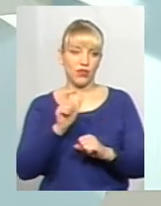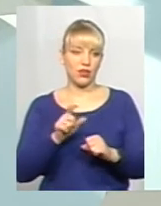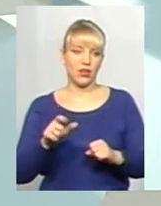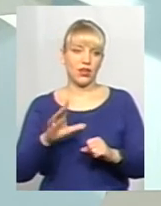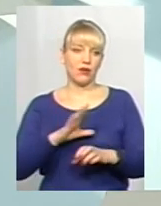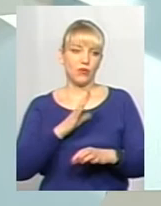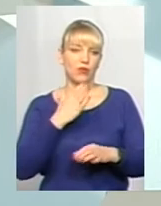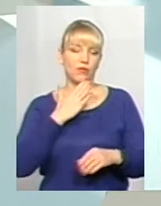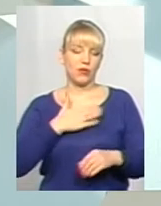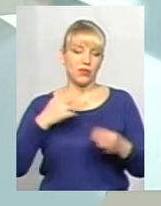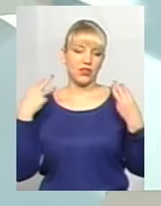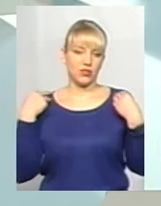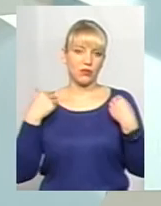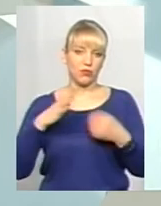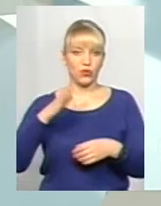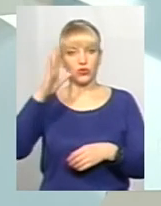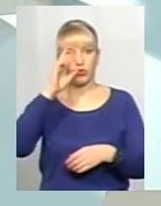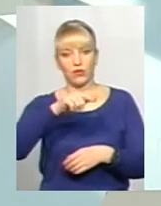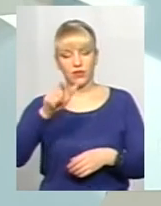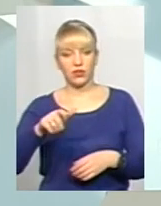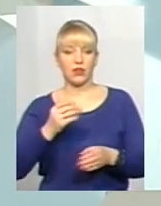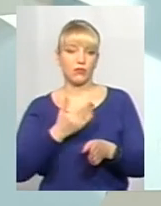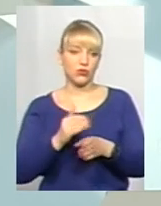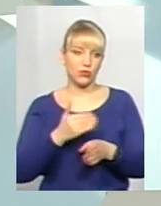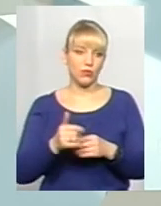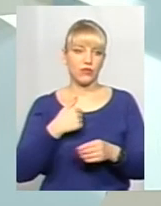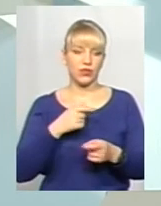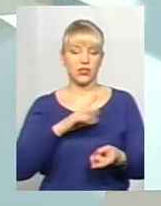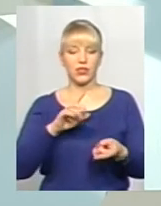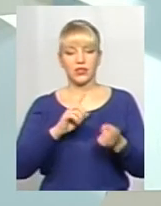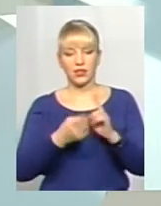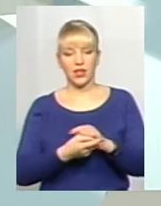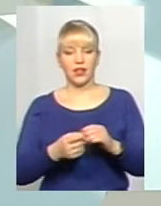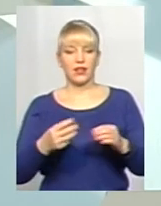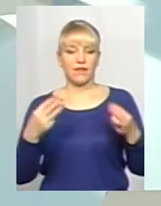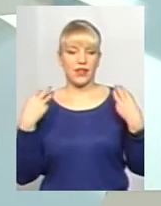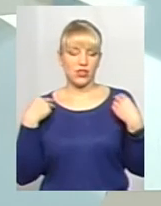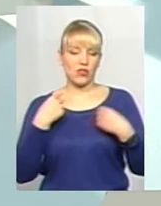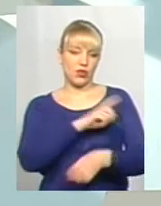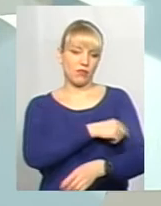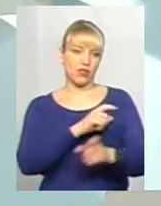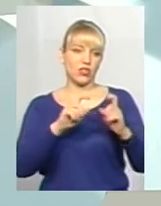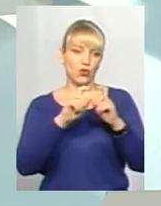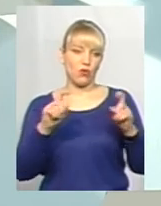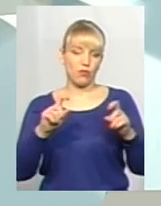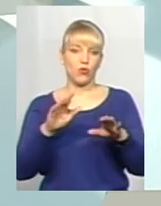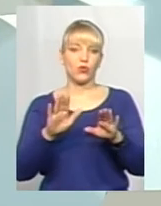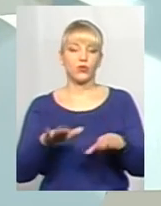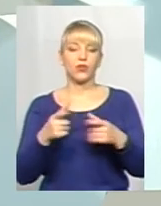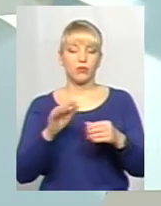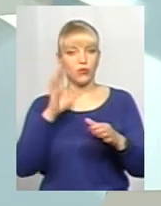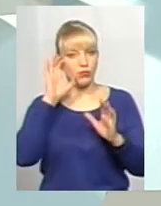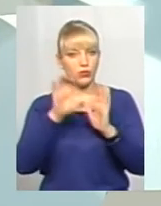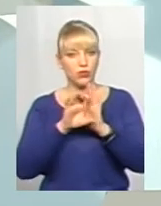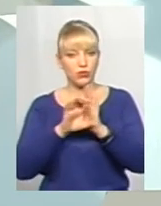моїми начальниками були чоловіки, потім поступово я стала начальником медичного пункту, де вже в підпорядкуванні були